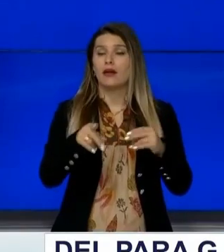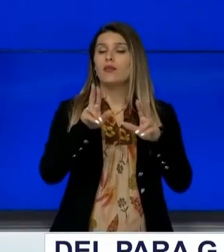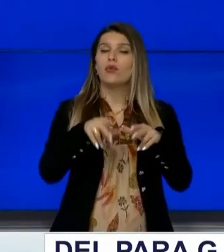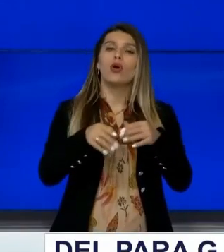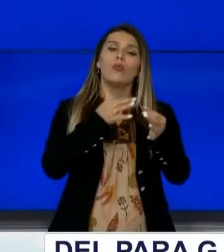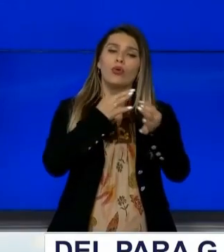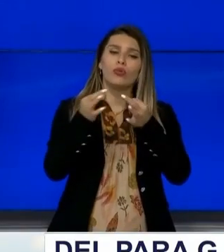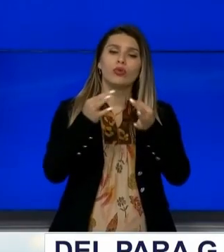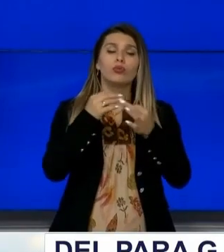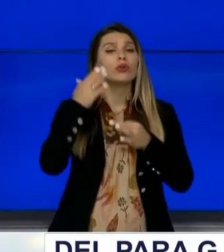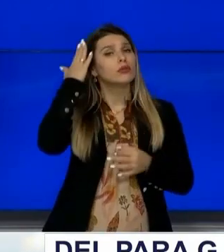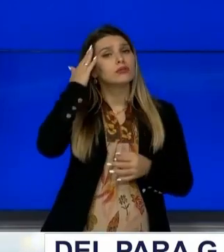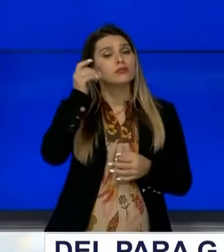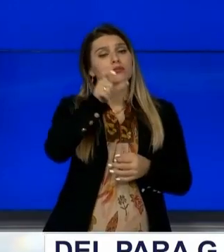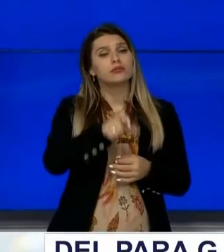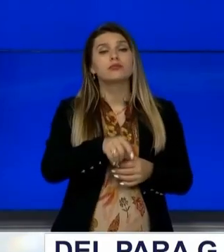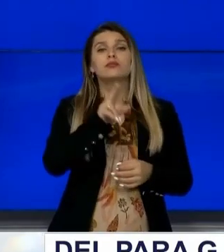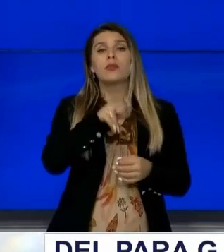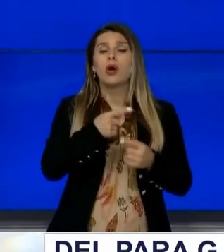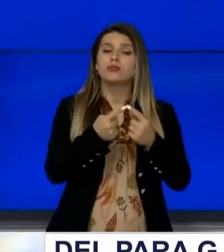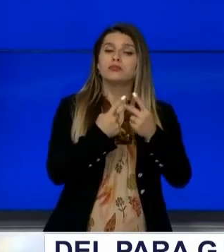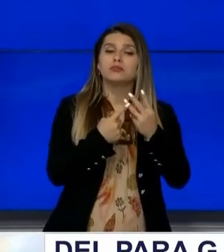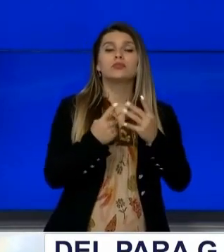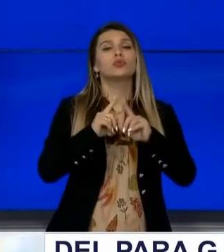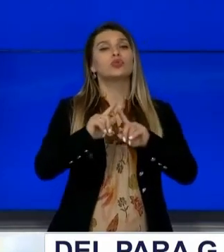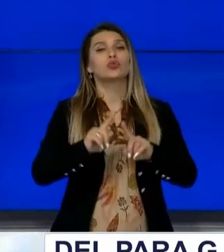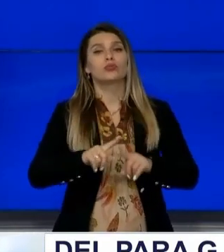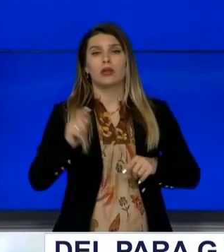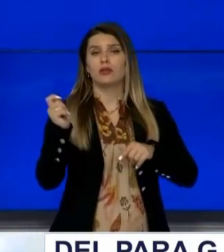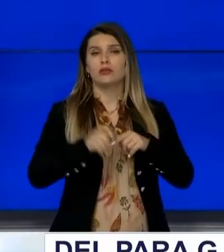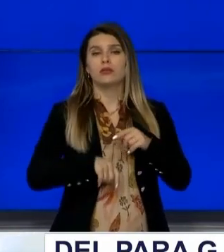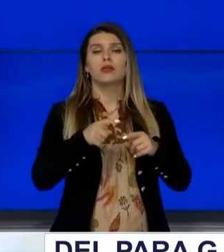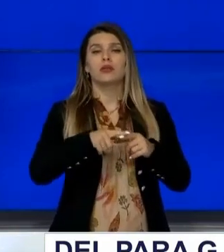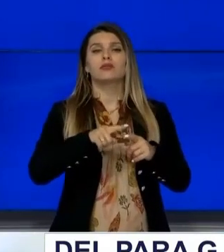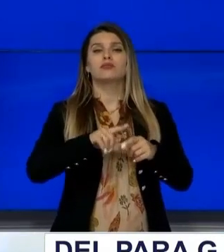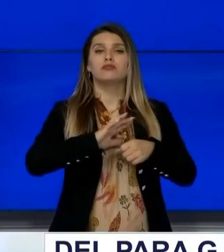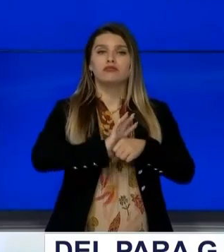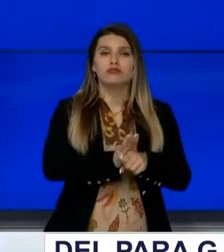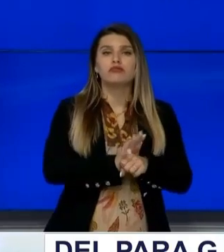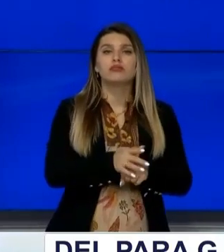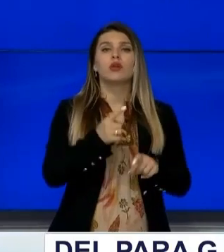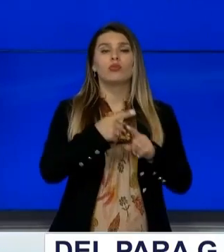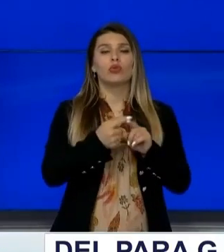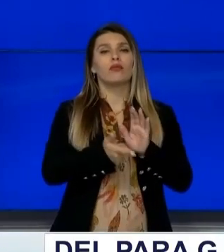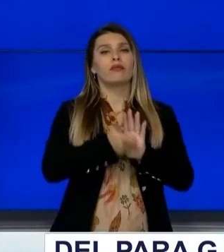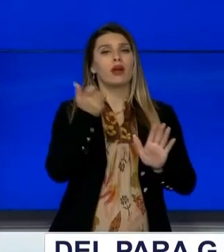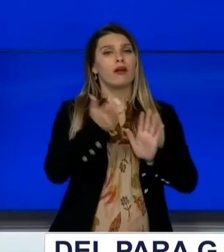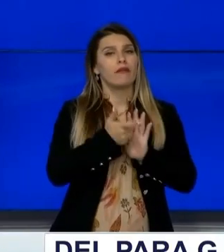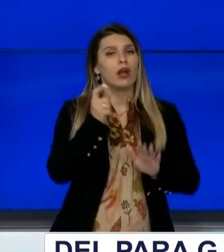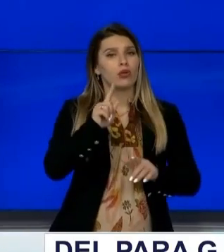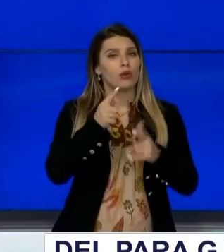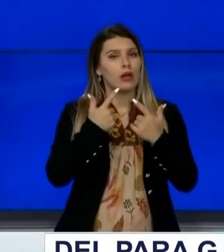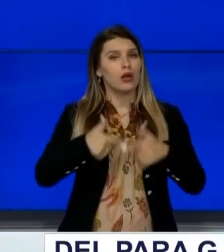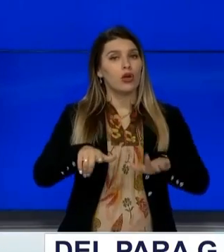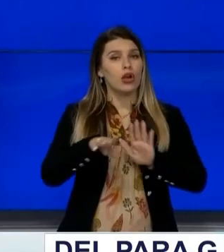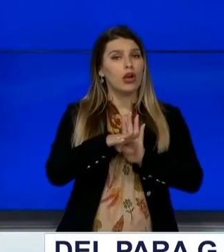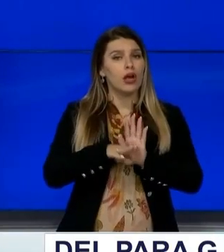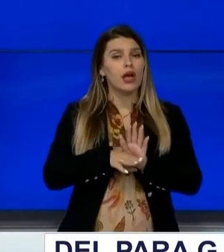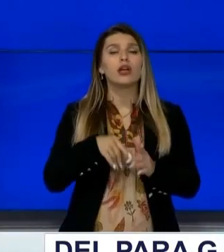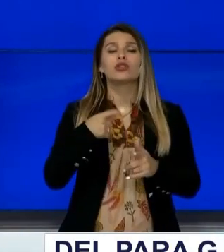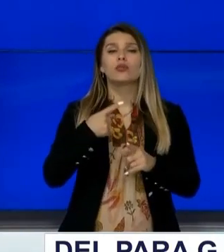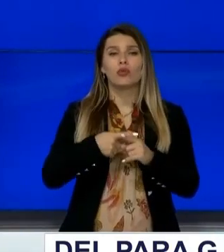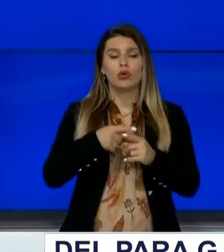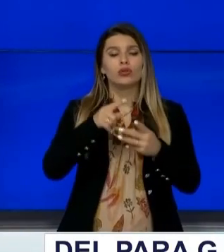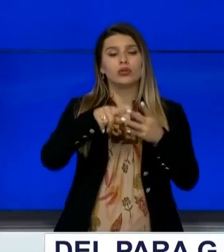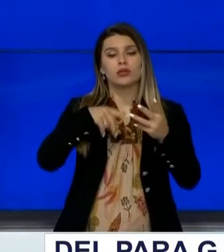kuzës, Mustafa dyshot për disa ve pra penale Përfshirë të rthurën dhe vrasjene paliqme Diri sa akta kuzës kundërti